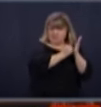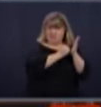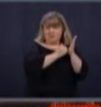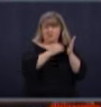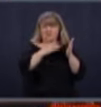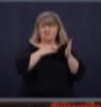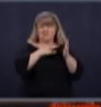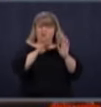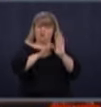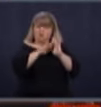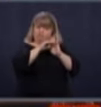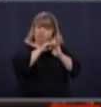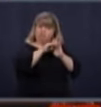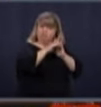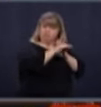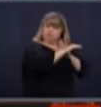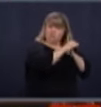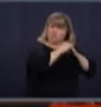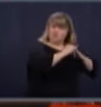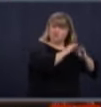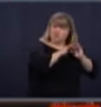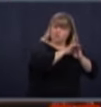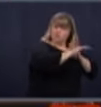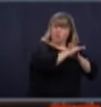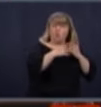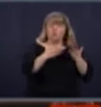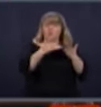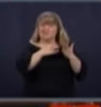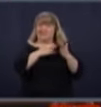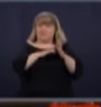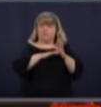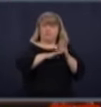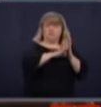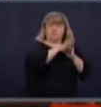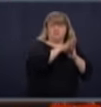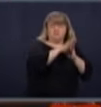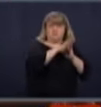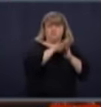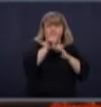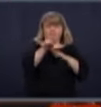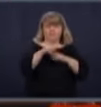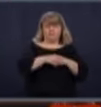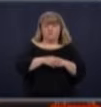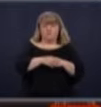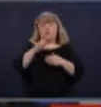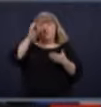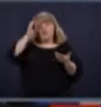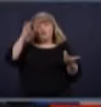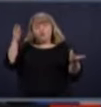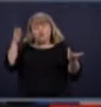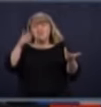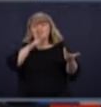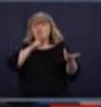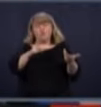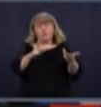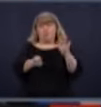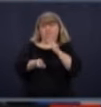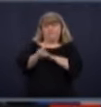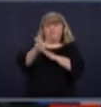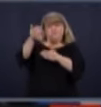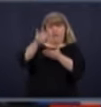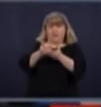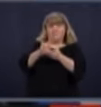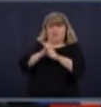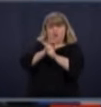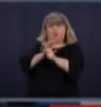de la courbe ou vous attendez à une recrudescence des cas? Écoutez, c'est clair que des cas, il va y en avoir. je trouve ça très important. Puis,